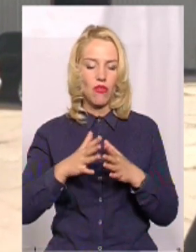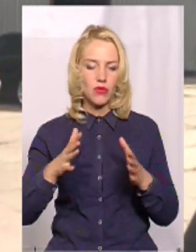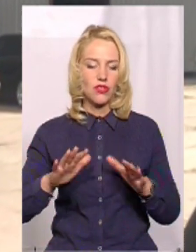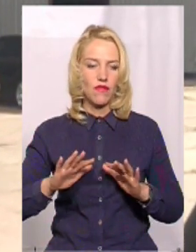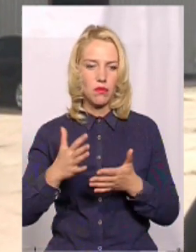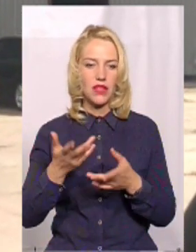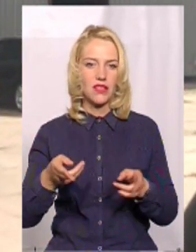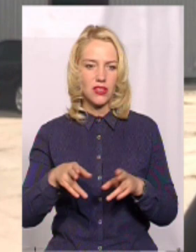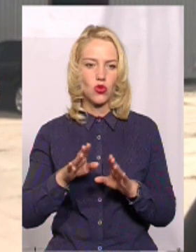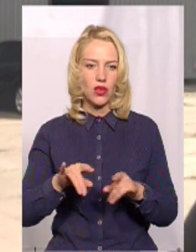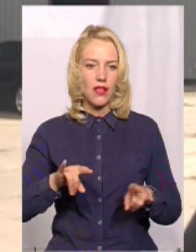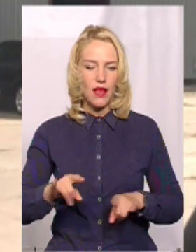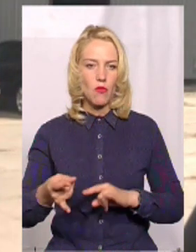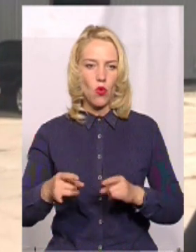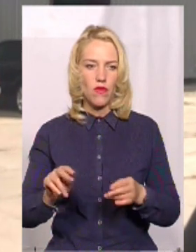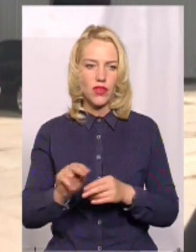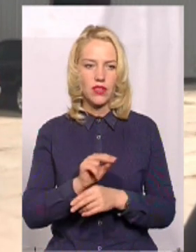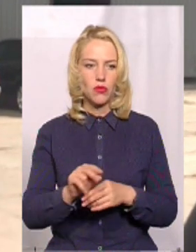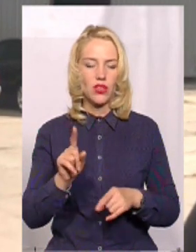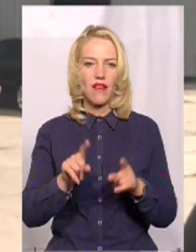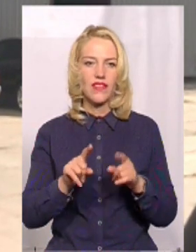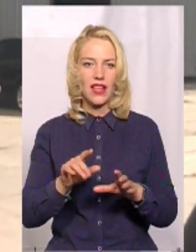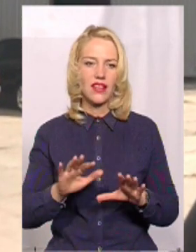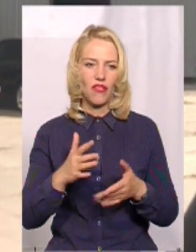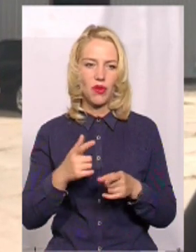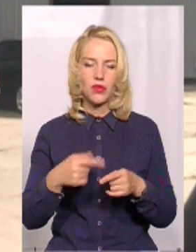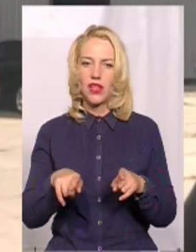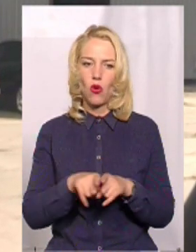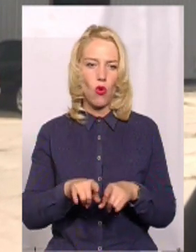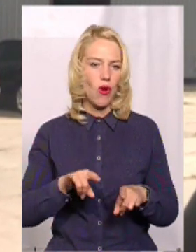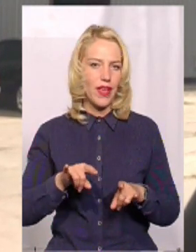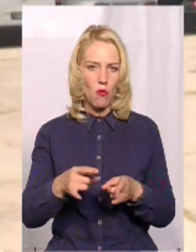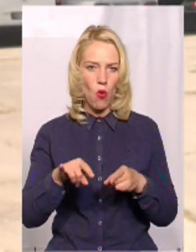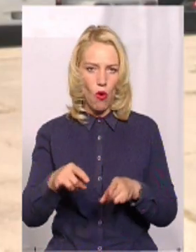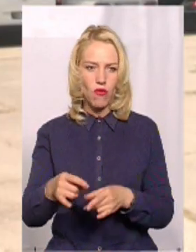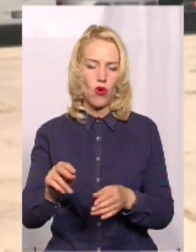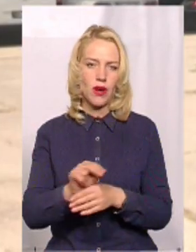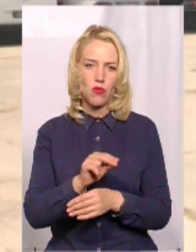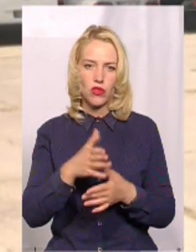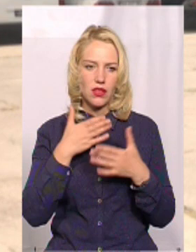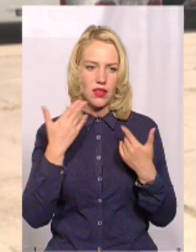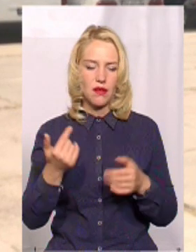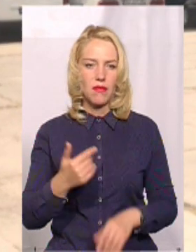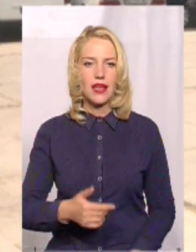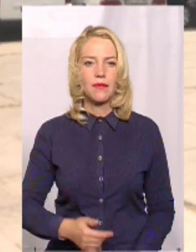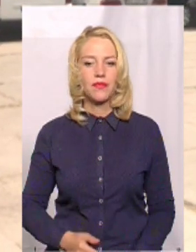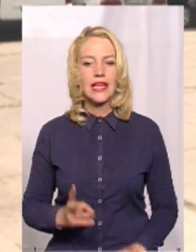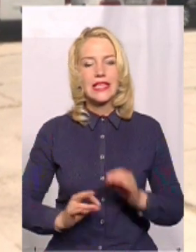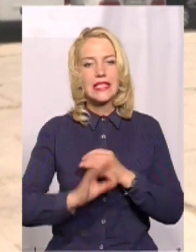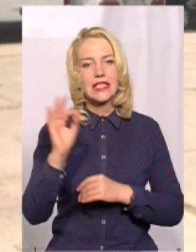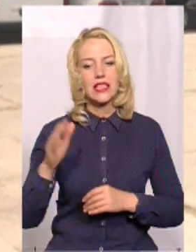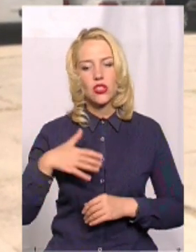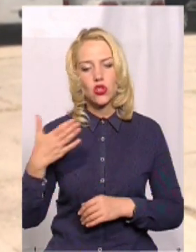тільки Ямковий ремонт, але в деяких випадках даже і того Ямкового ремонту немає. На східна сторона нашої області – це